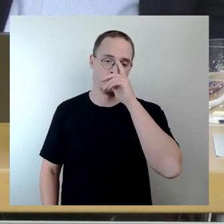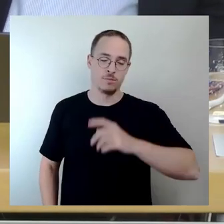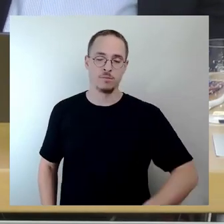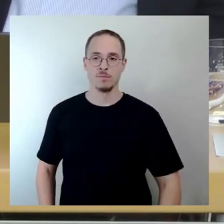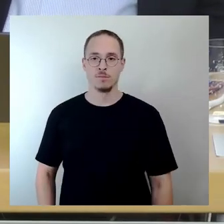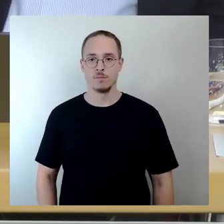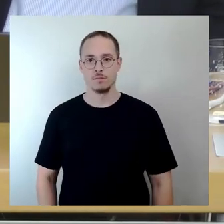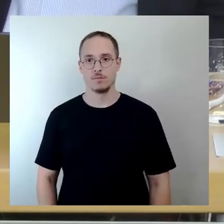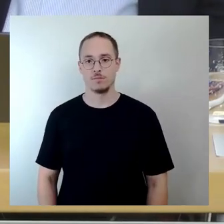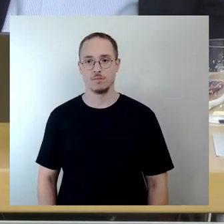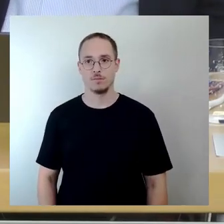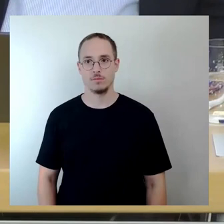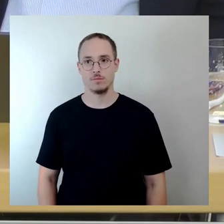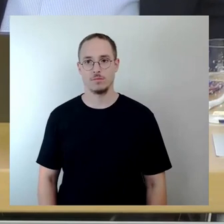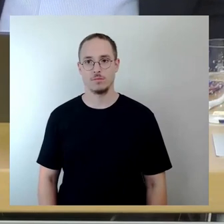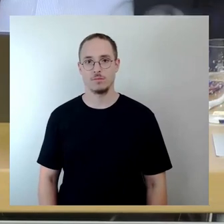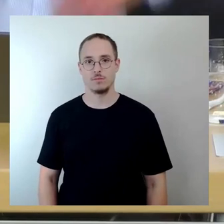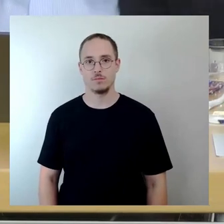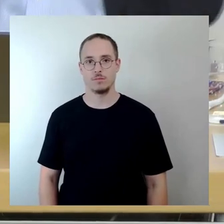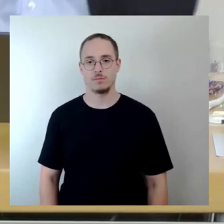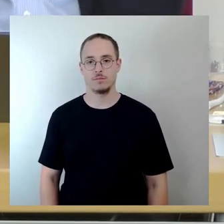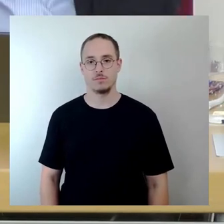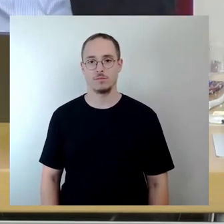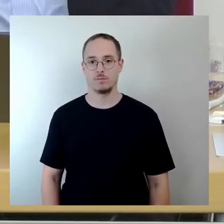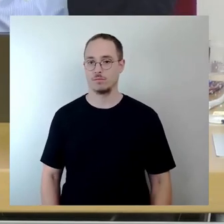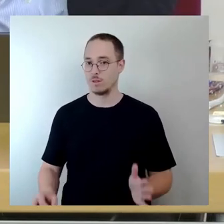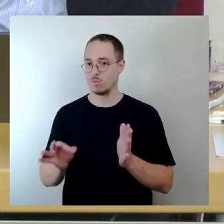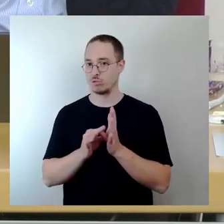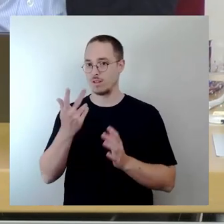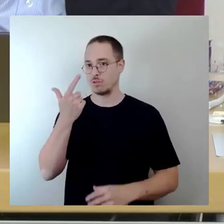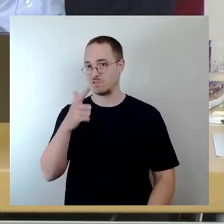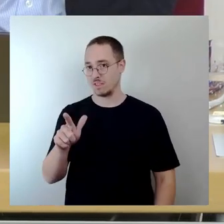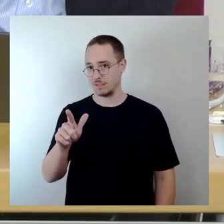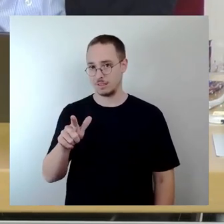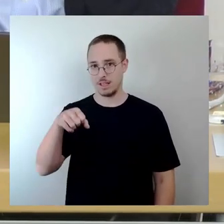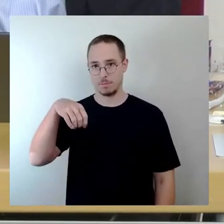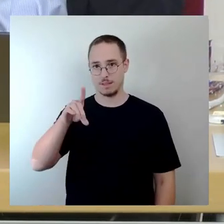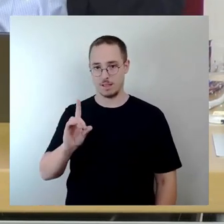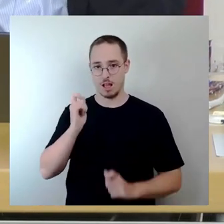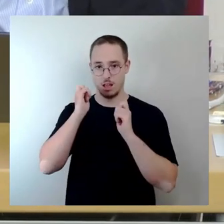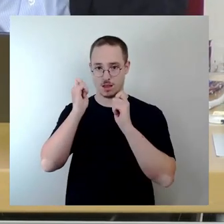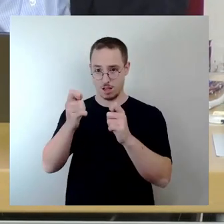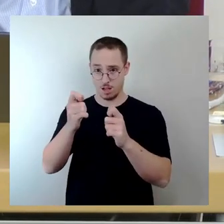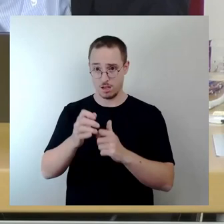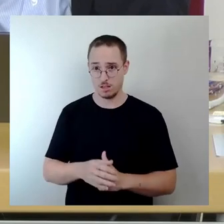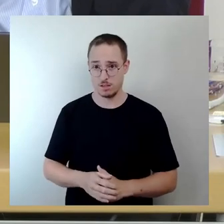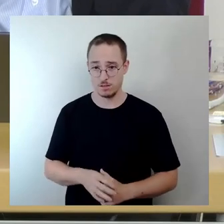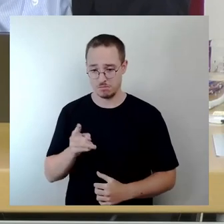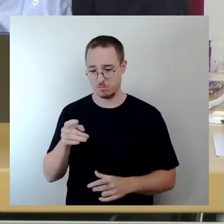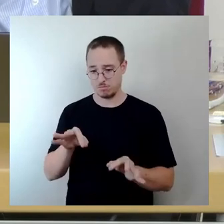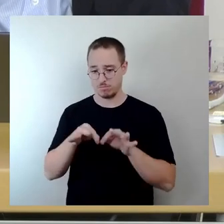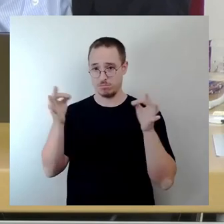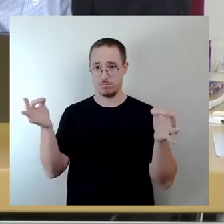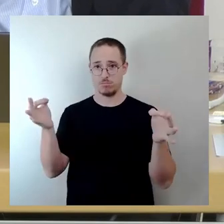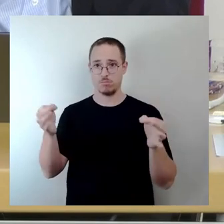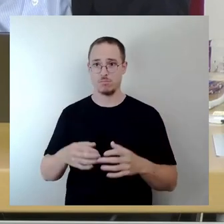Gut, dann würden wir erstmal uns mit dem Top 23, also SPD-Antrag befassen, wer hier zustimmen